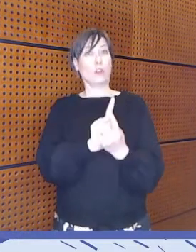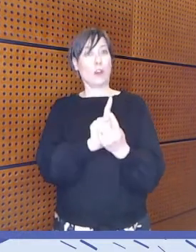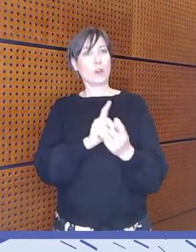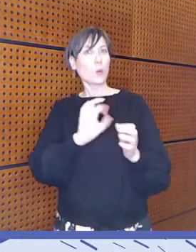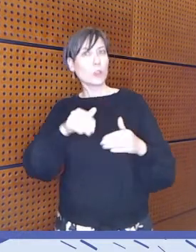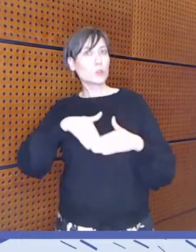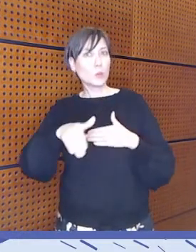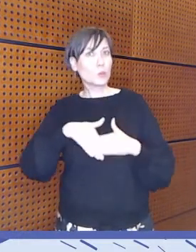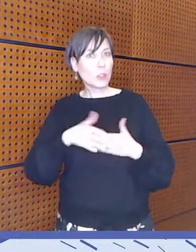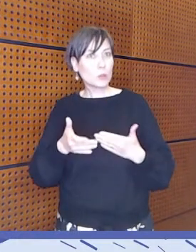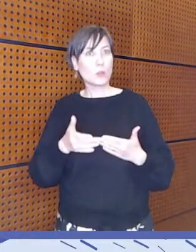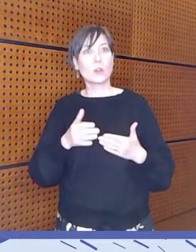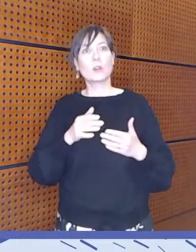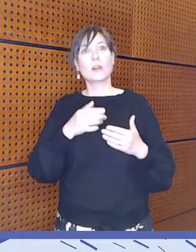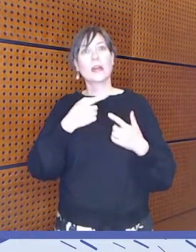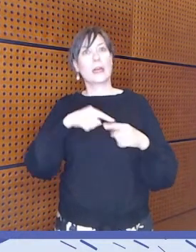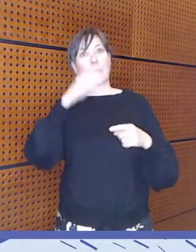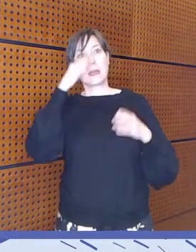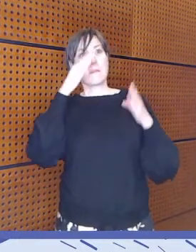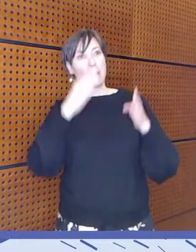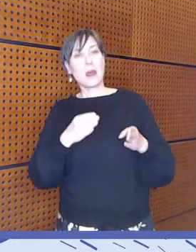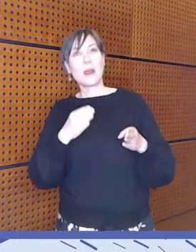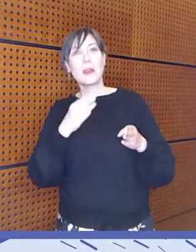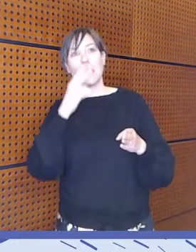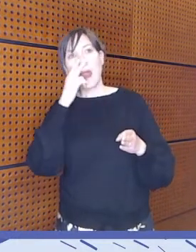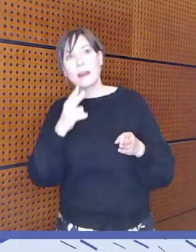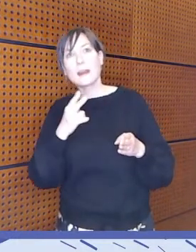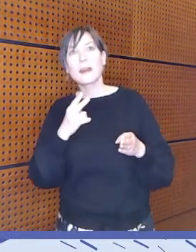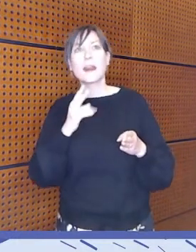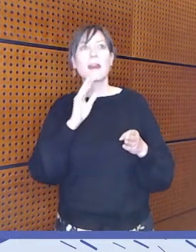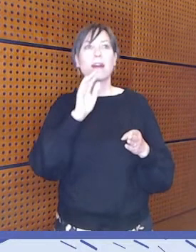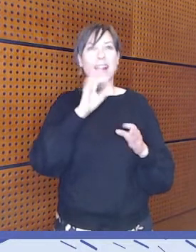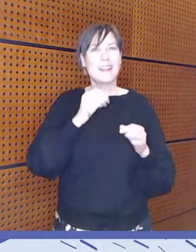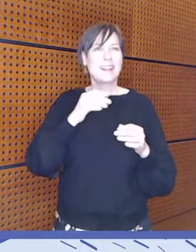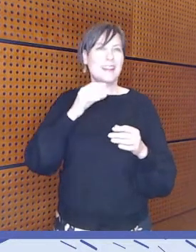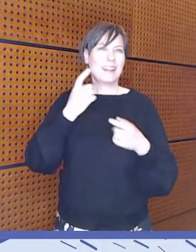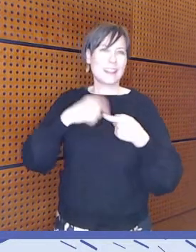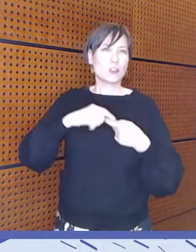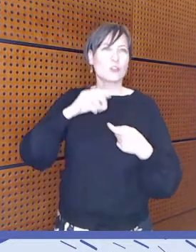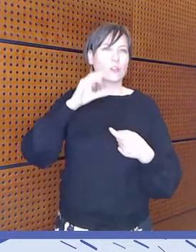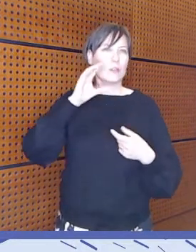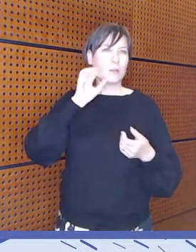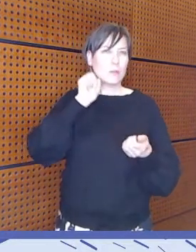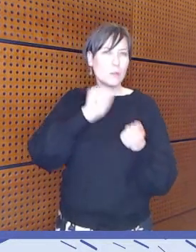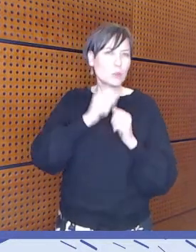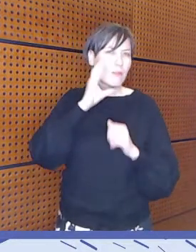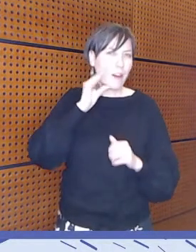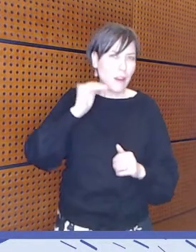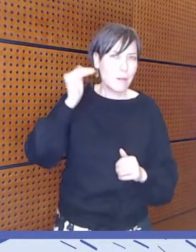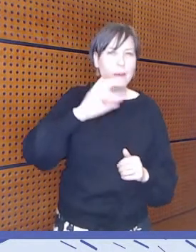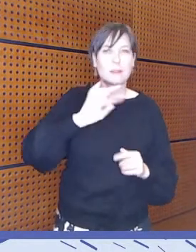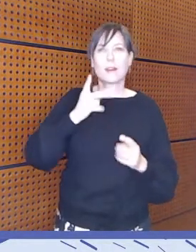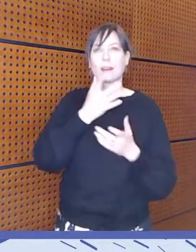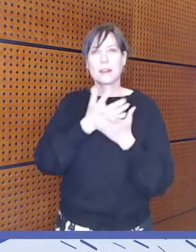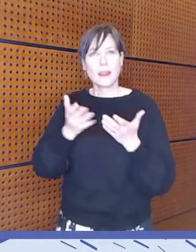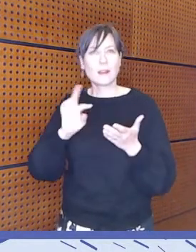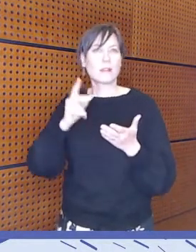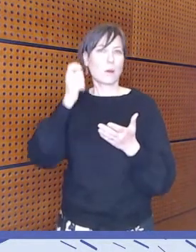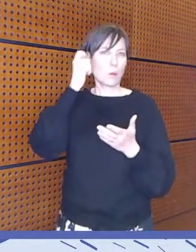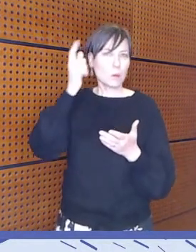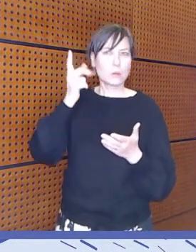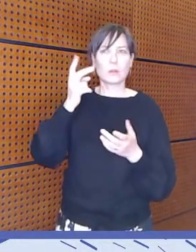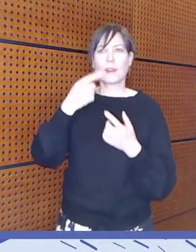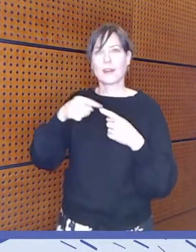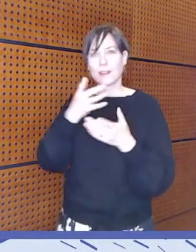erilaisuuden taakse? Oli se sitten ikääntymiseen liittyvää erilaisuutta kielikulttuuriin tai eri